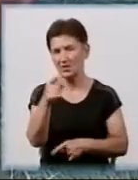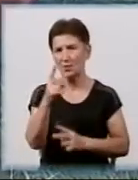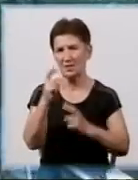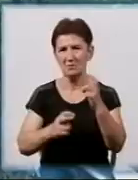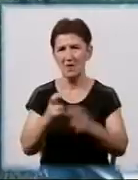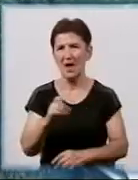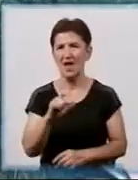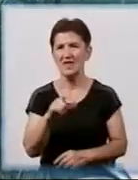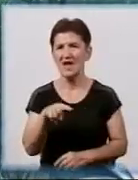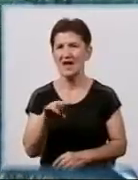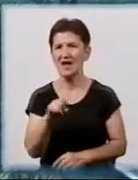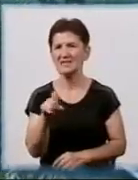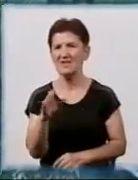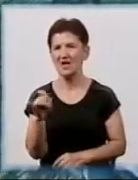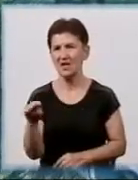«Єлизавета».